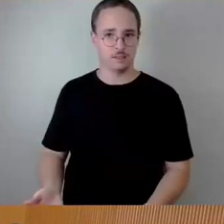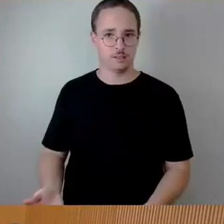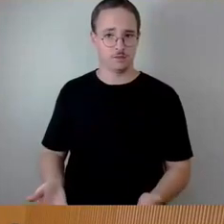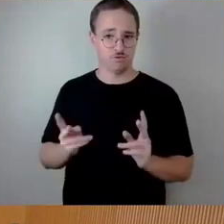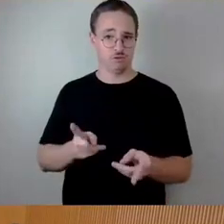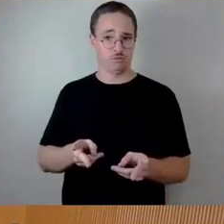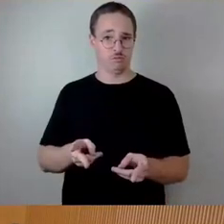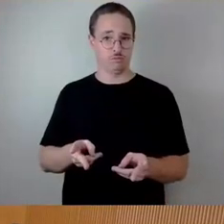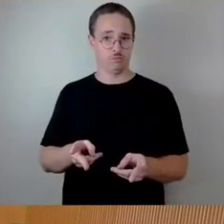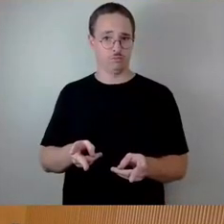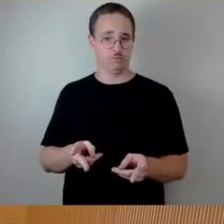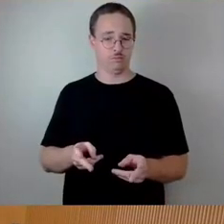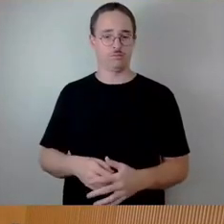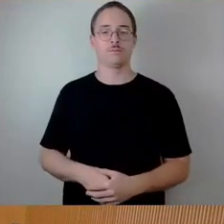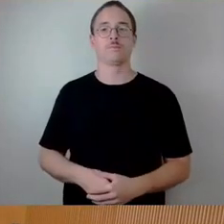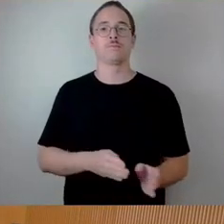Und noch Herr Lachzinski.